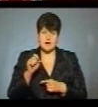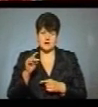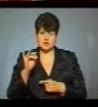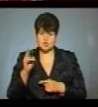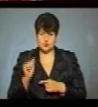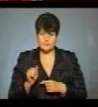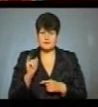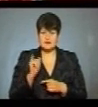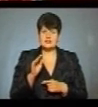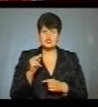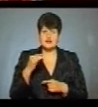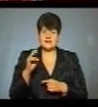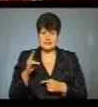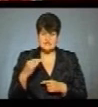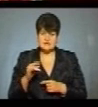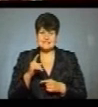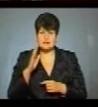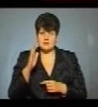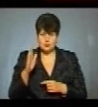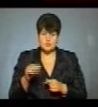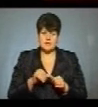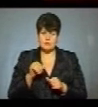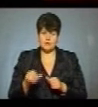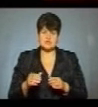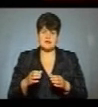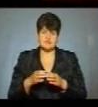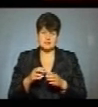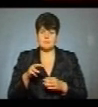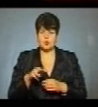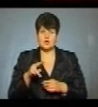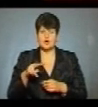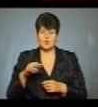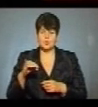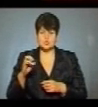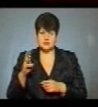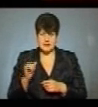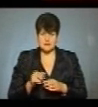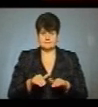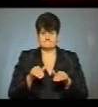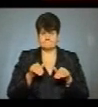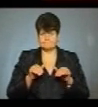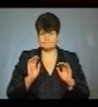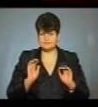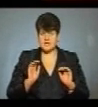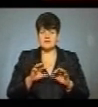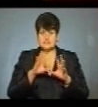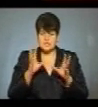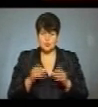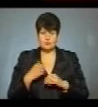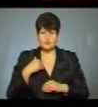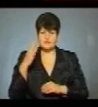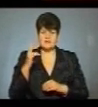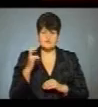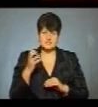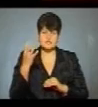Іван Чайківський з депутатської групи «За майбутні» та позафракційний Микола Люшняк від голосування отрималися. Загалом за законопроєкт проголосували